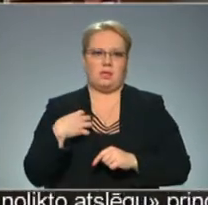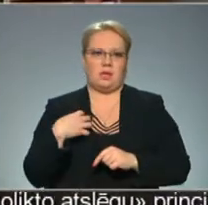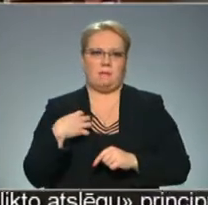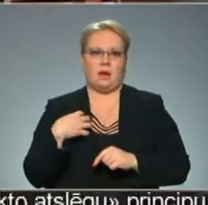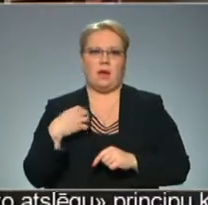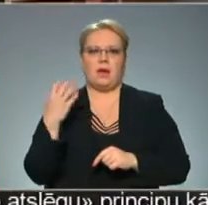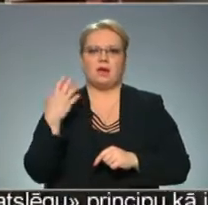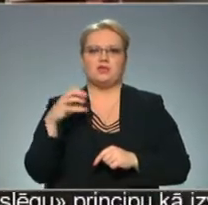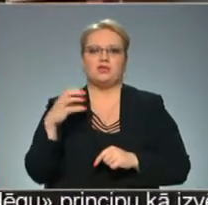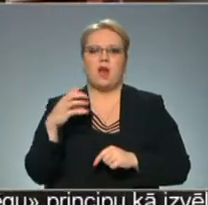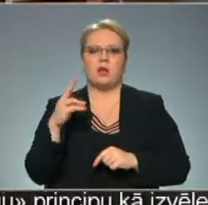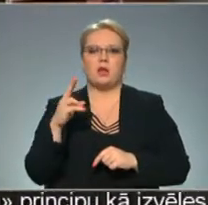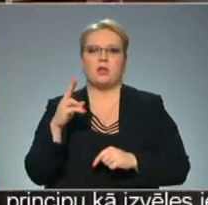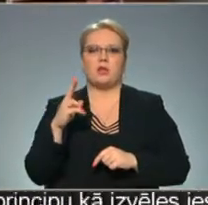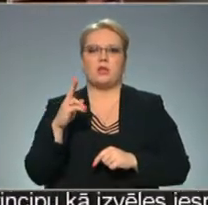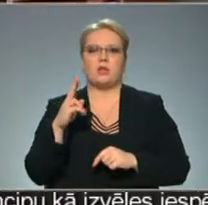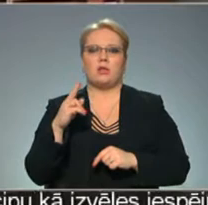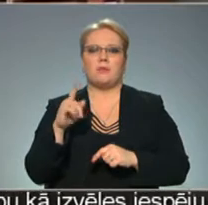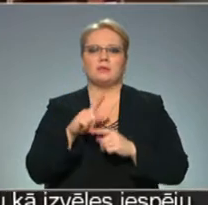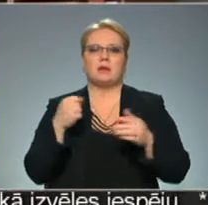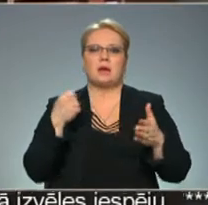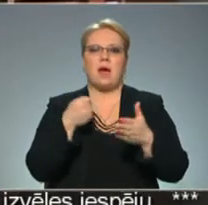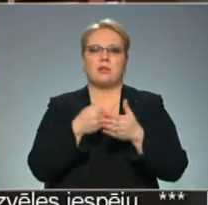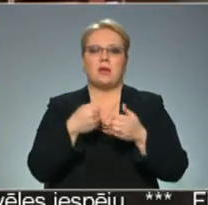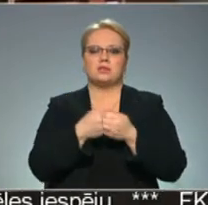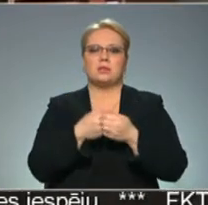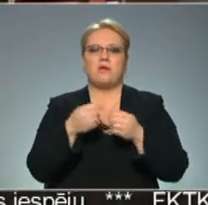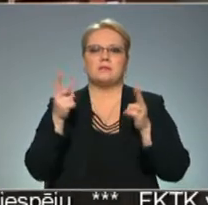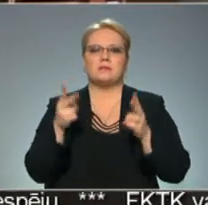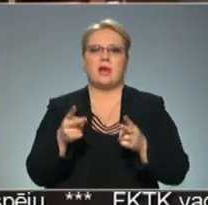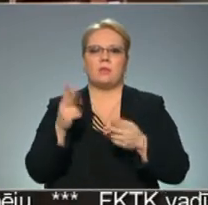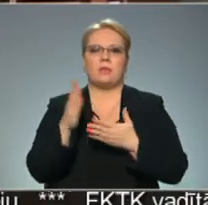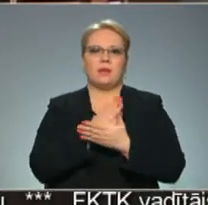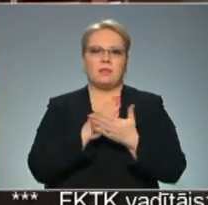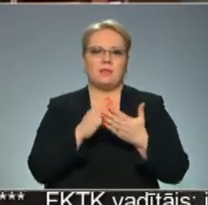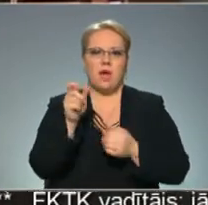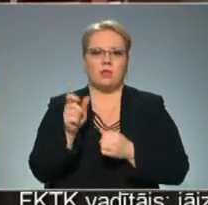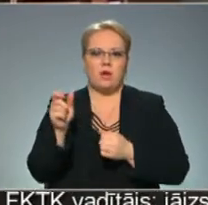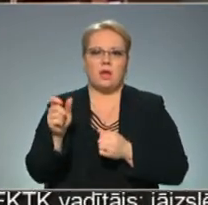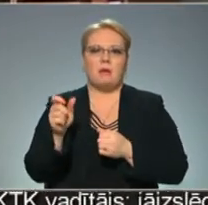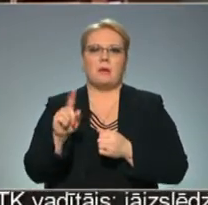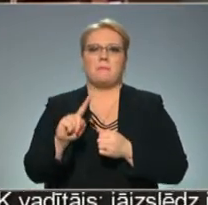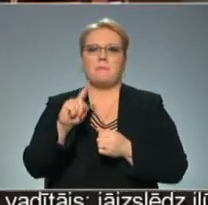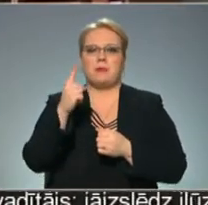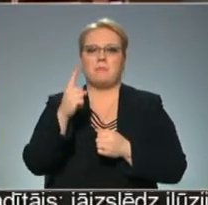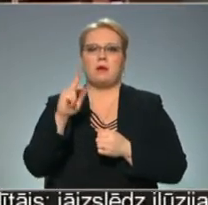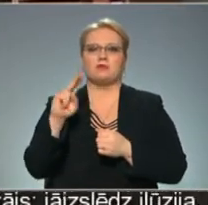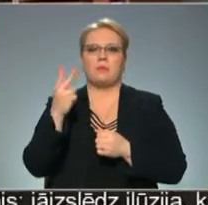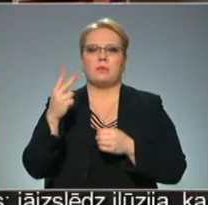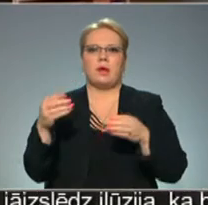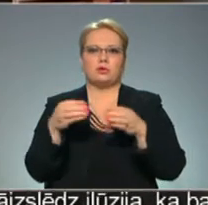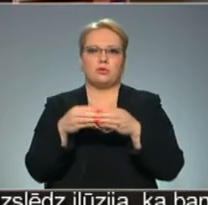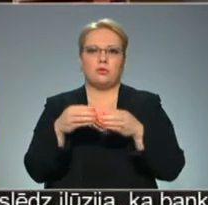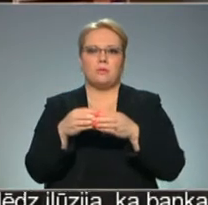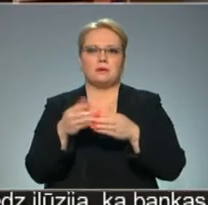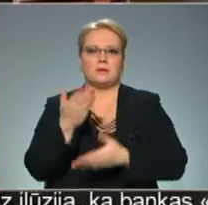Černobīļas katastrofas sekulikvidatoriem ir pirmās un otrās grupas